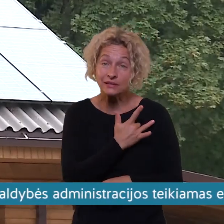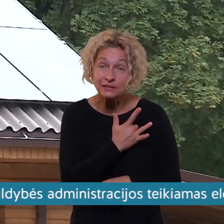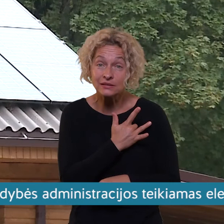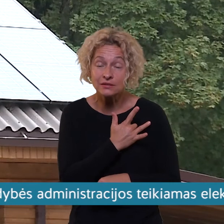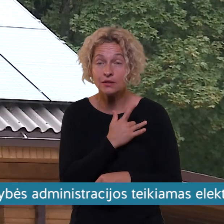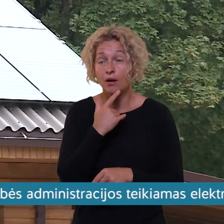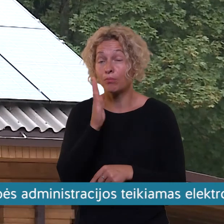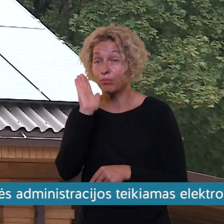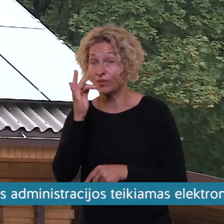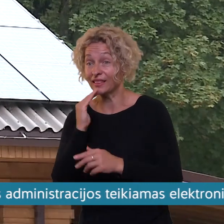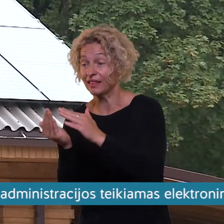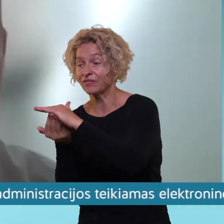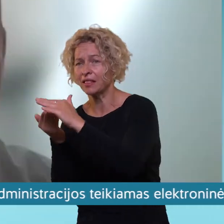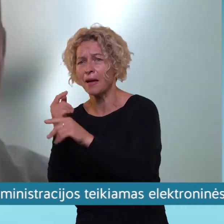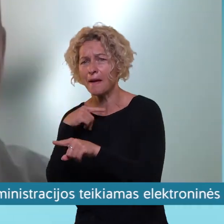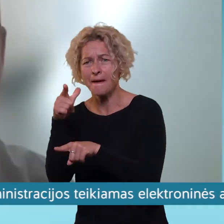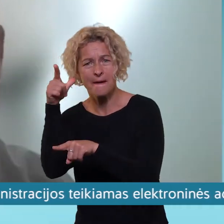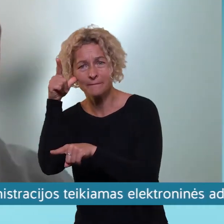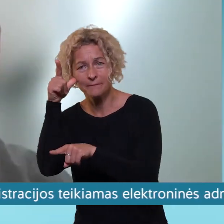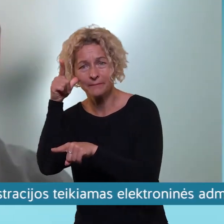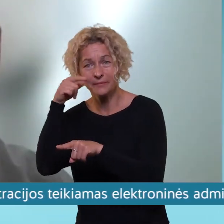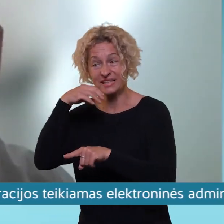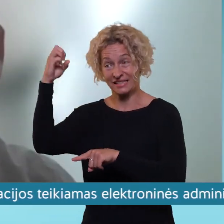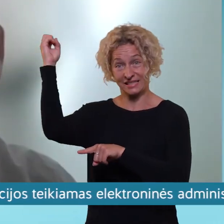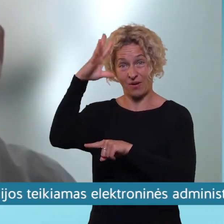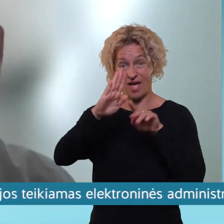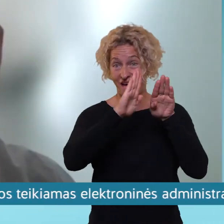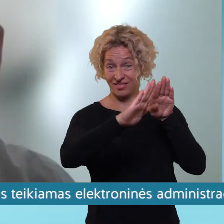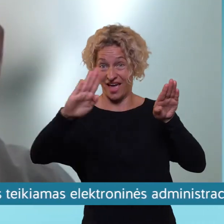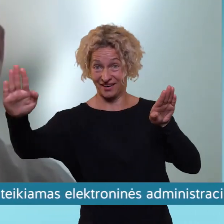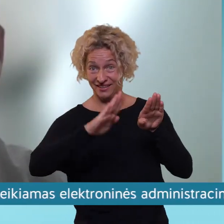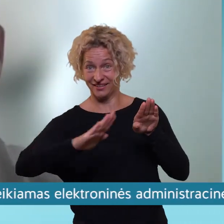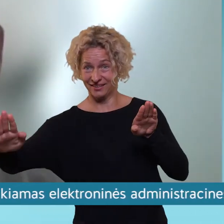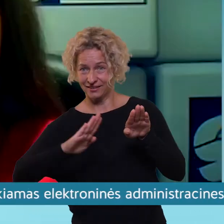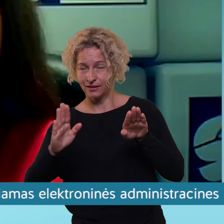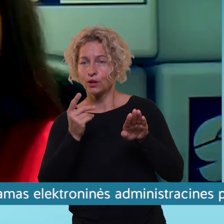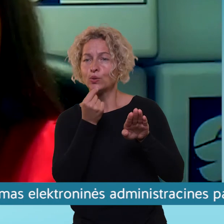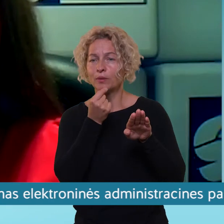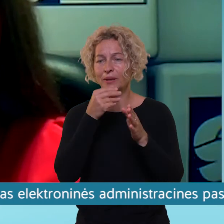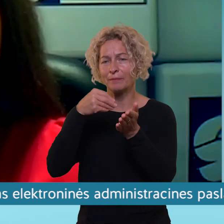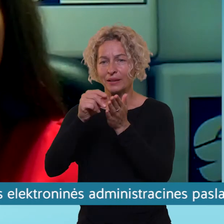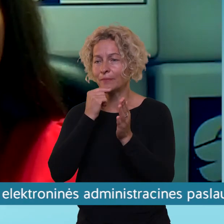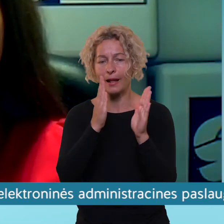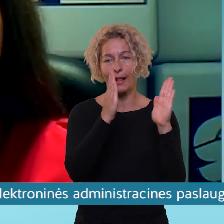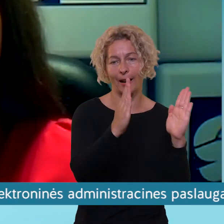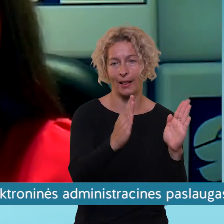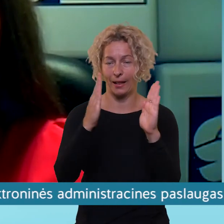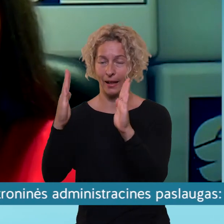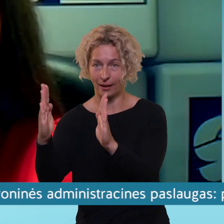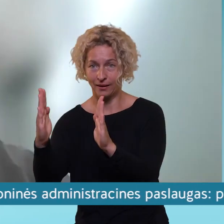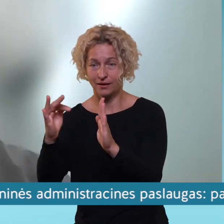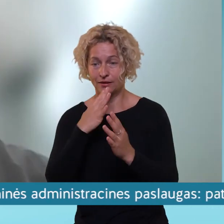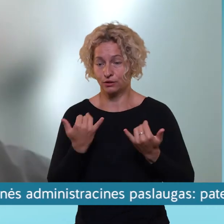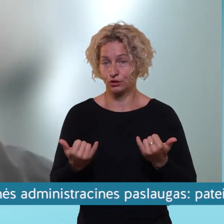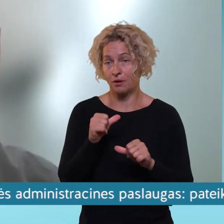kvietimas, kurio metu vėl bus galima teikti paraiškas būtent iš Saulės parkų įsigymui,